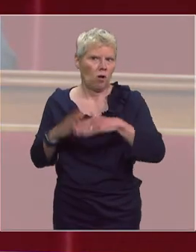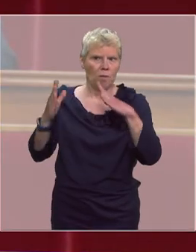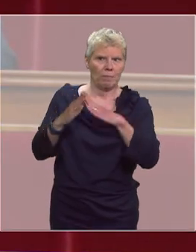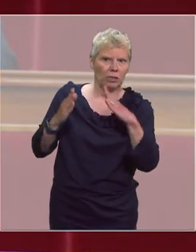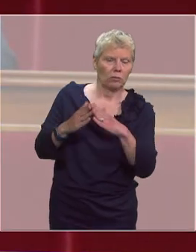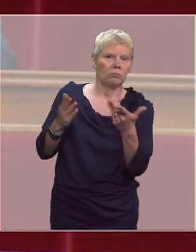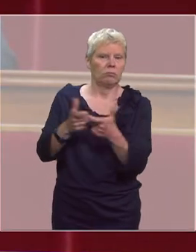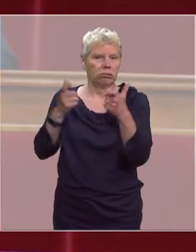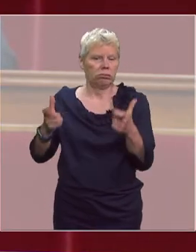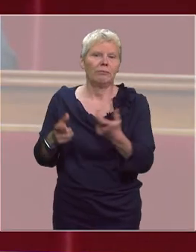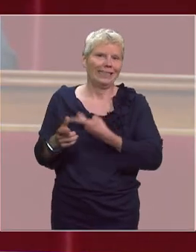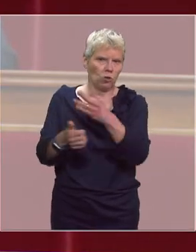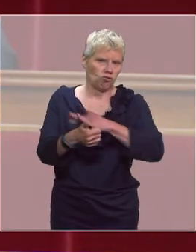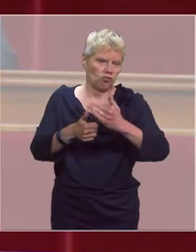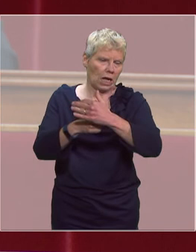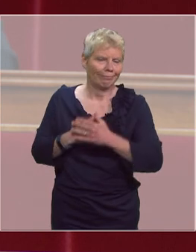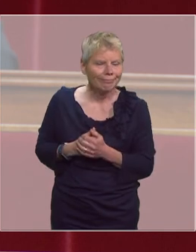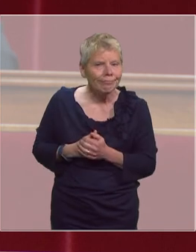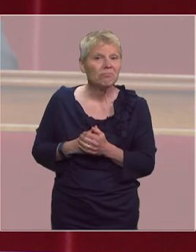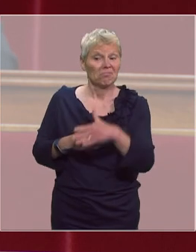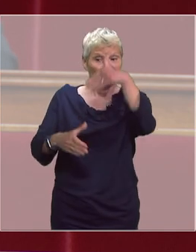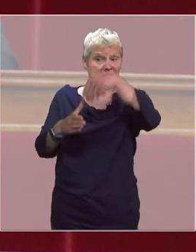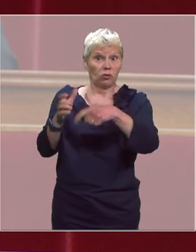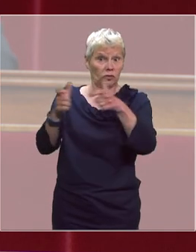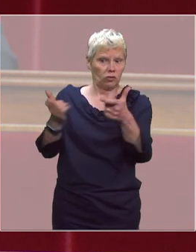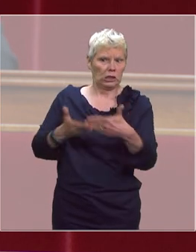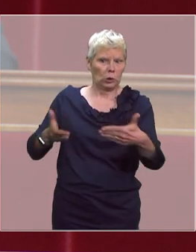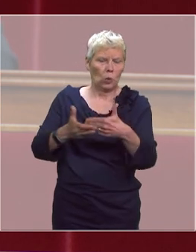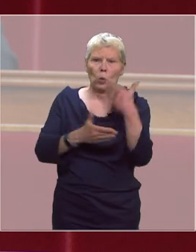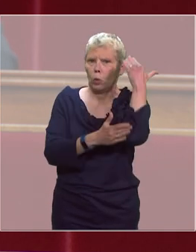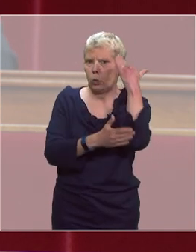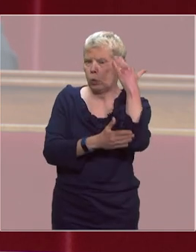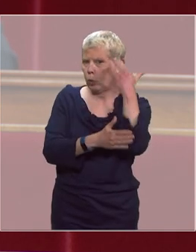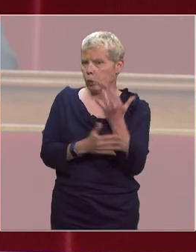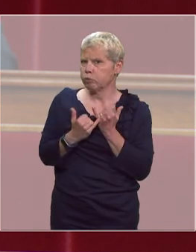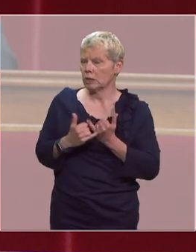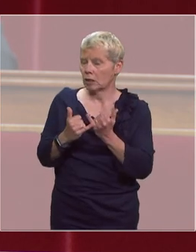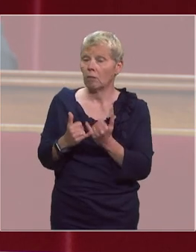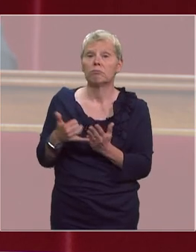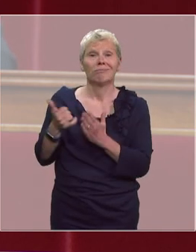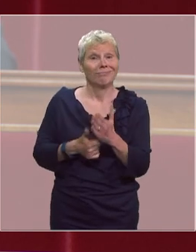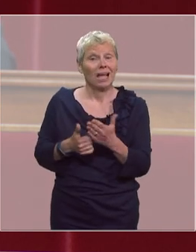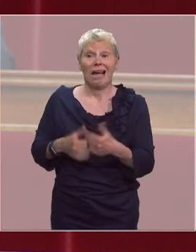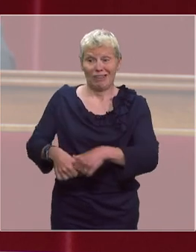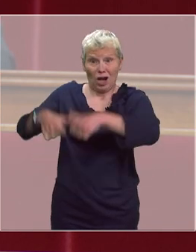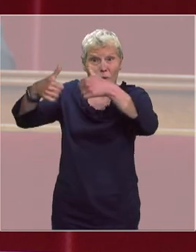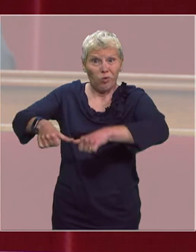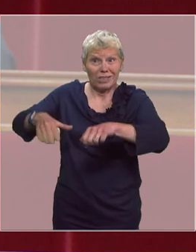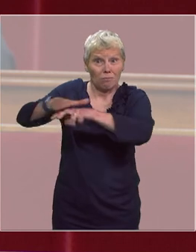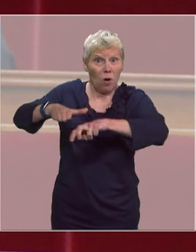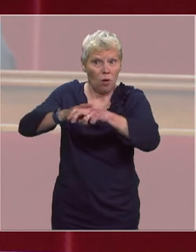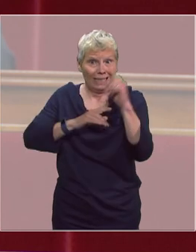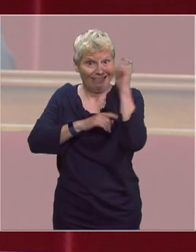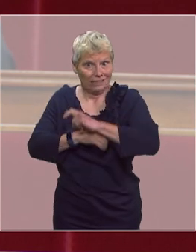médico-sociaux. La situation dans ces structures est particulièrement préoccupante. D'une part, le confinement est difficile à mettre en place et à